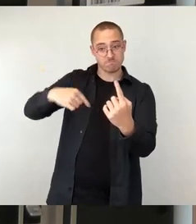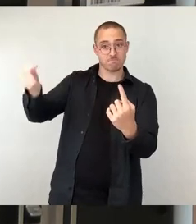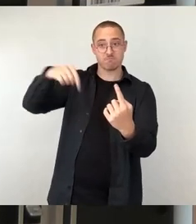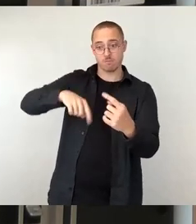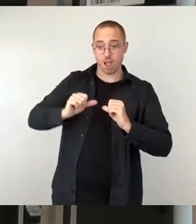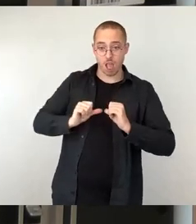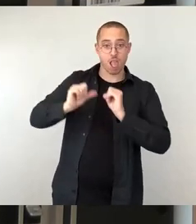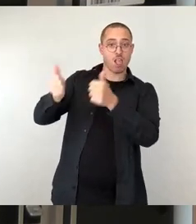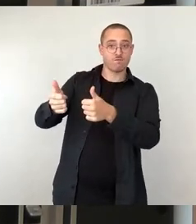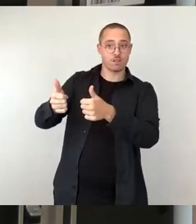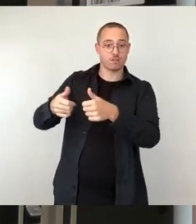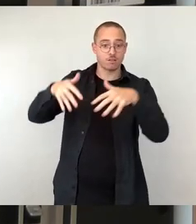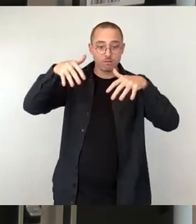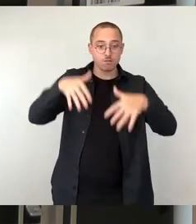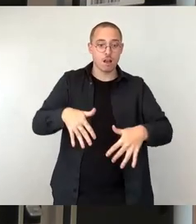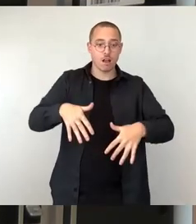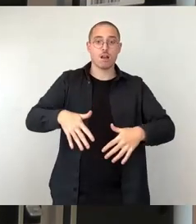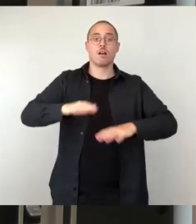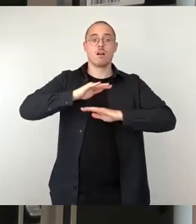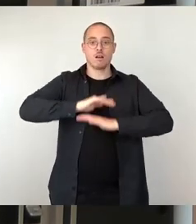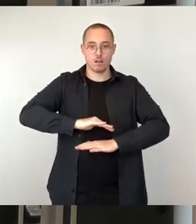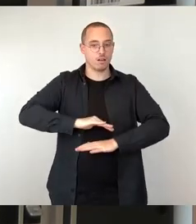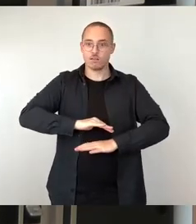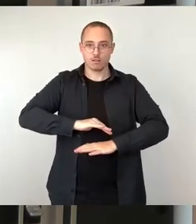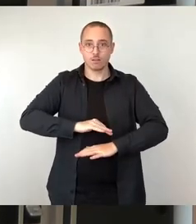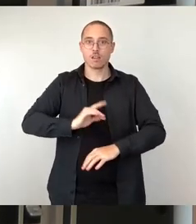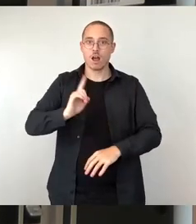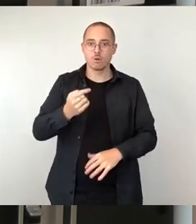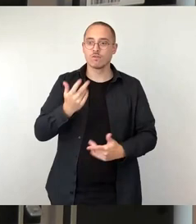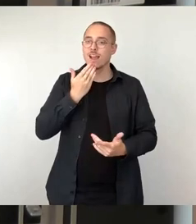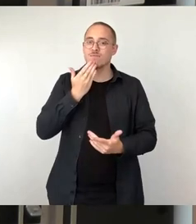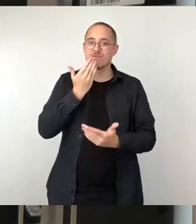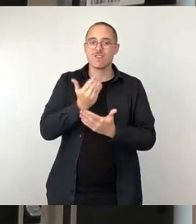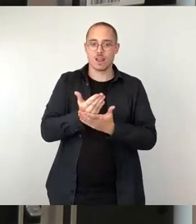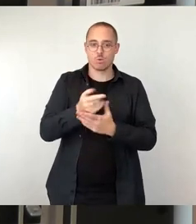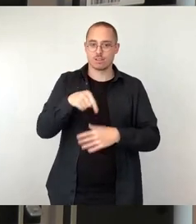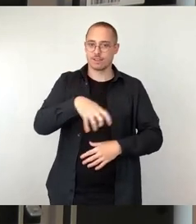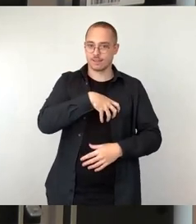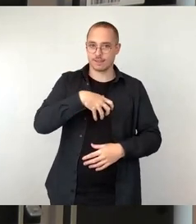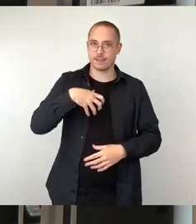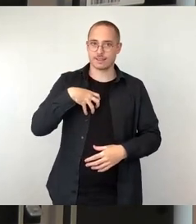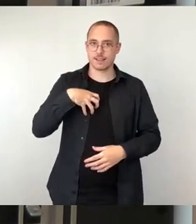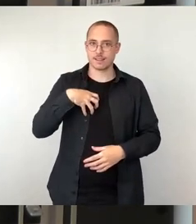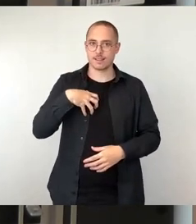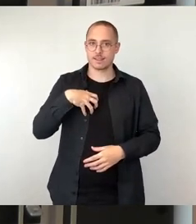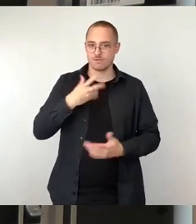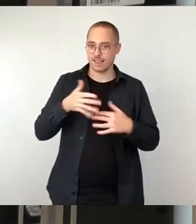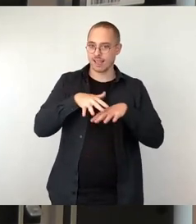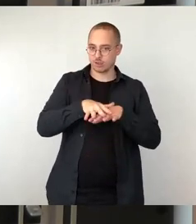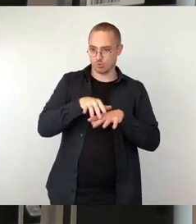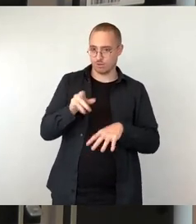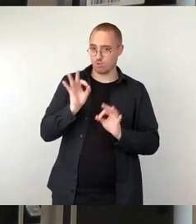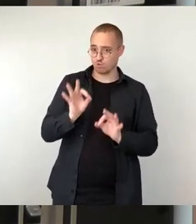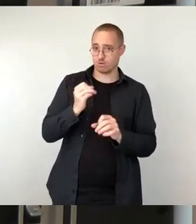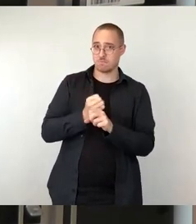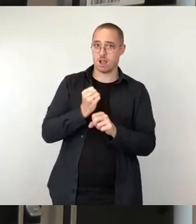anzukommen. Nein, es ist auch eine Empfehlung der Stadt Dresden, wenn sie Integration gut gestaltet, dass